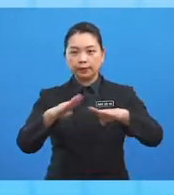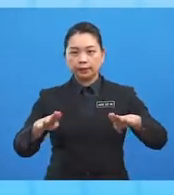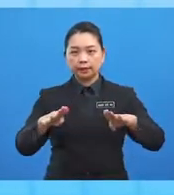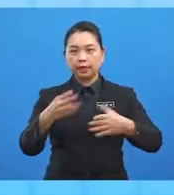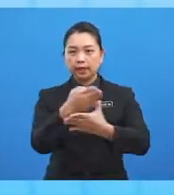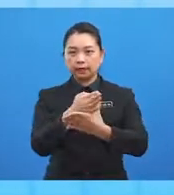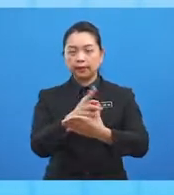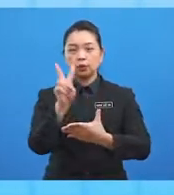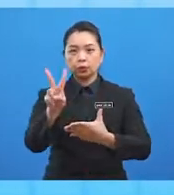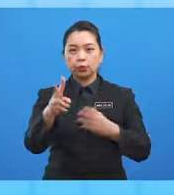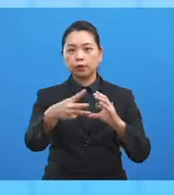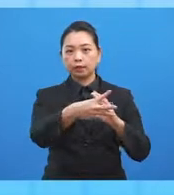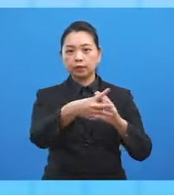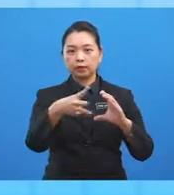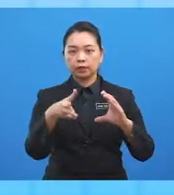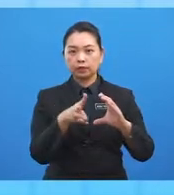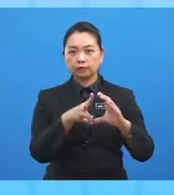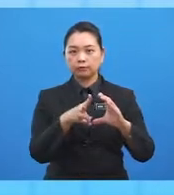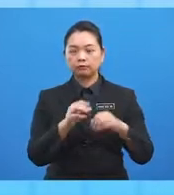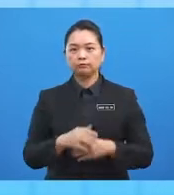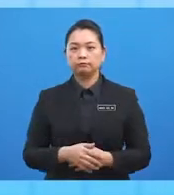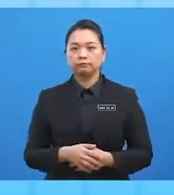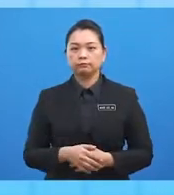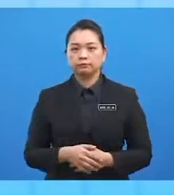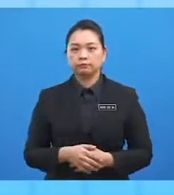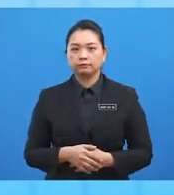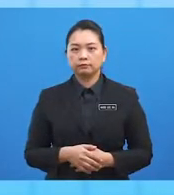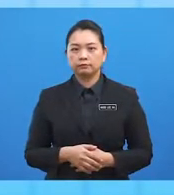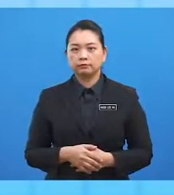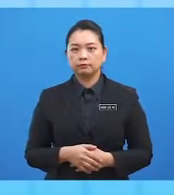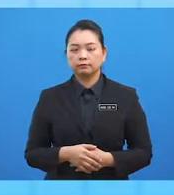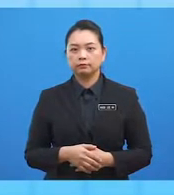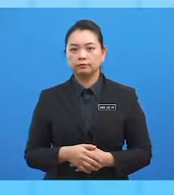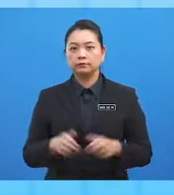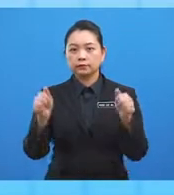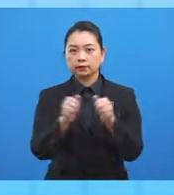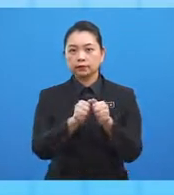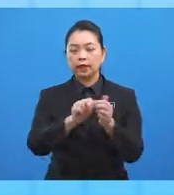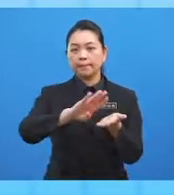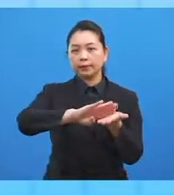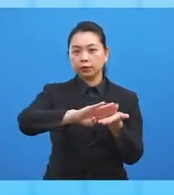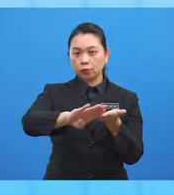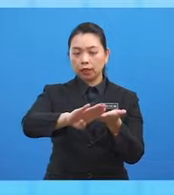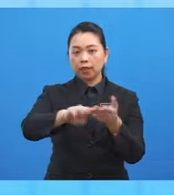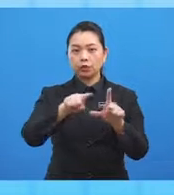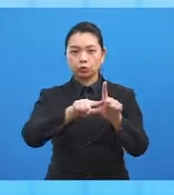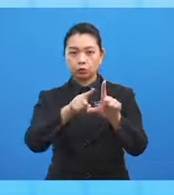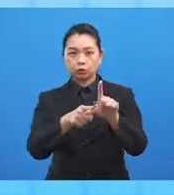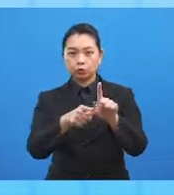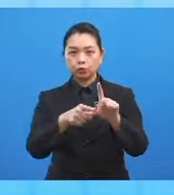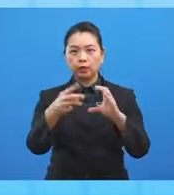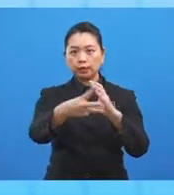antara dua latitude yang pertama dengan menolak sudut latitude